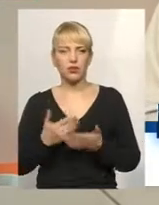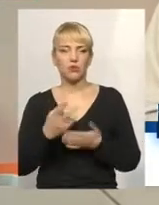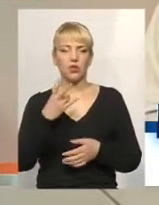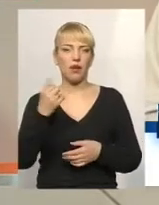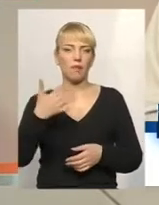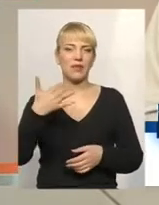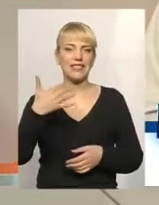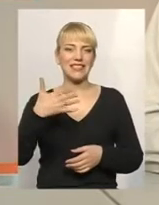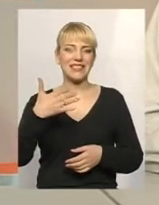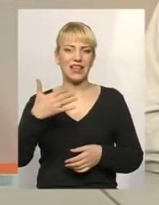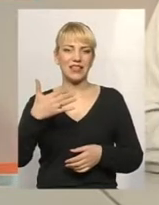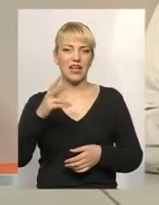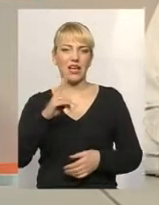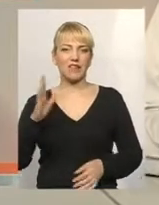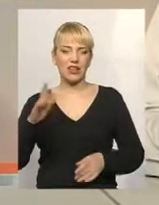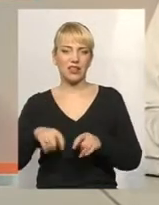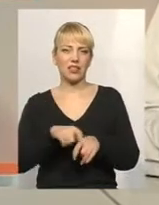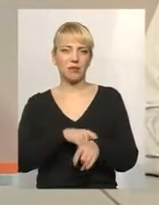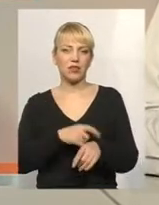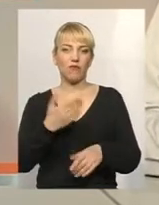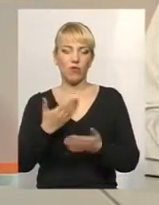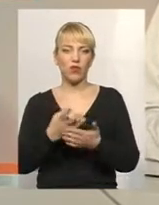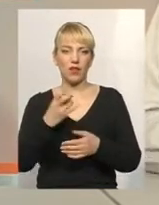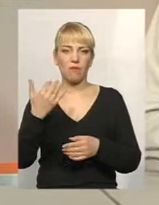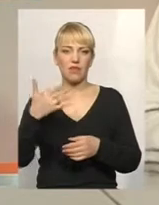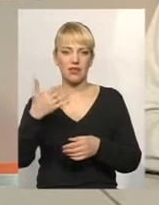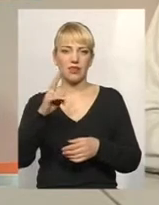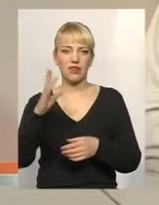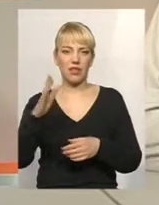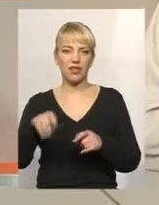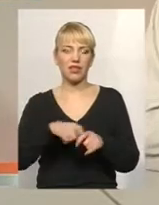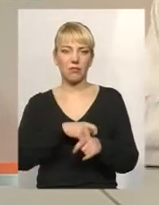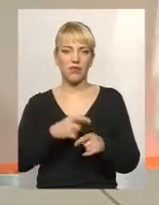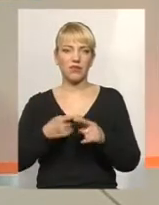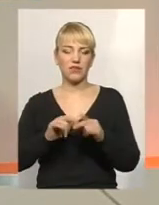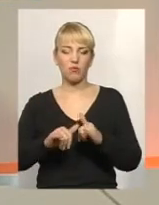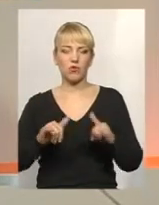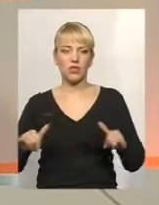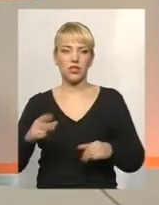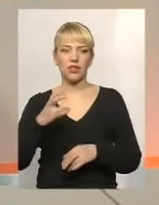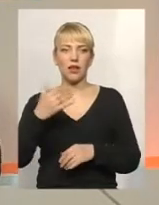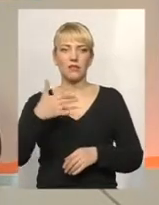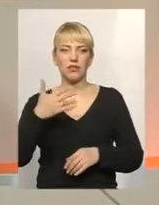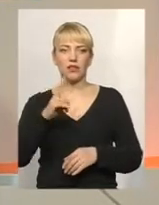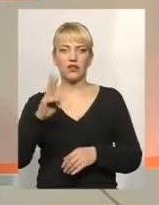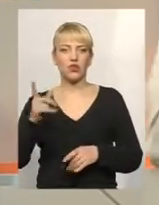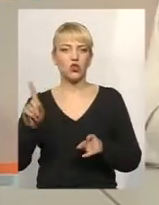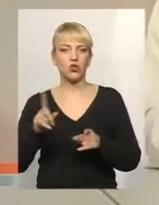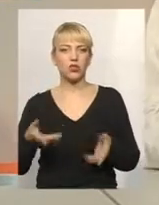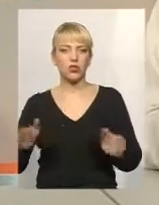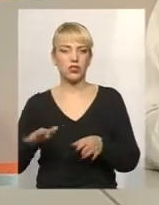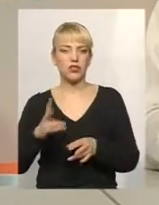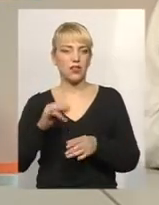квадратів поширюватись, так? От на 50 квадратів поширюється пільга, на 50 квадратів, що залишилося, не